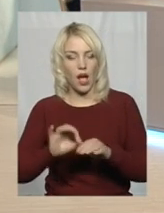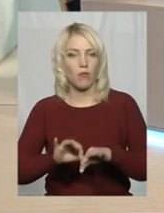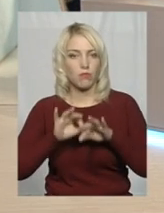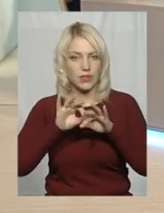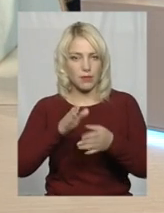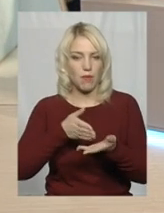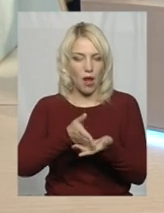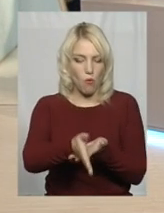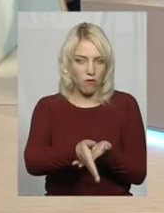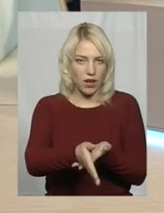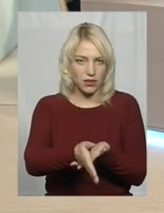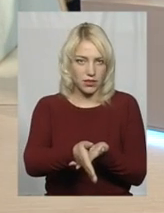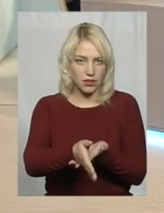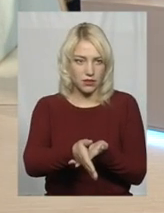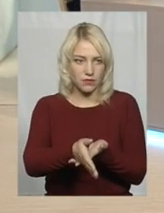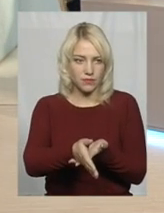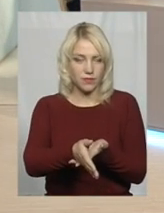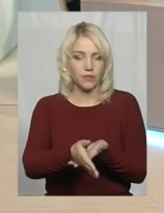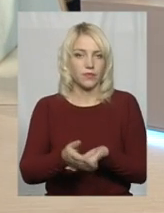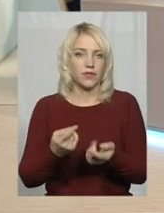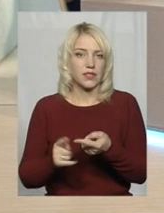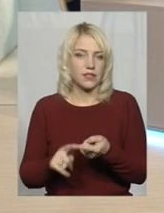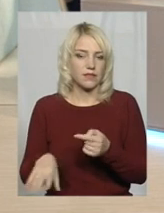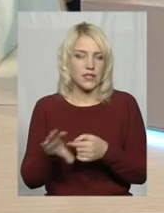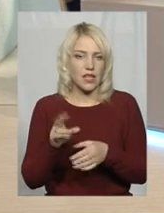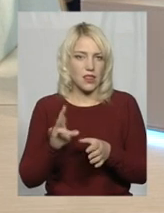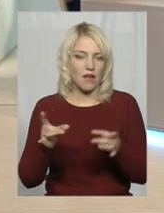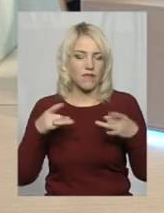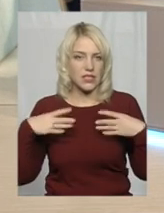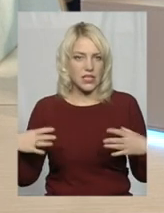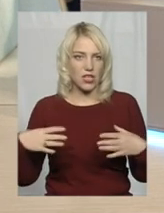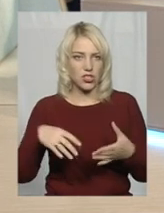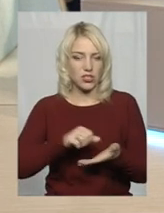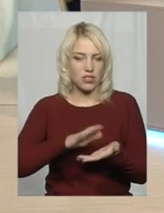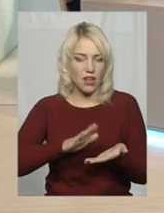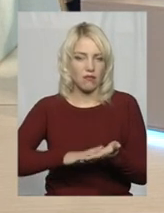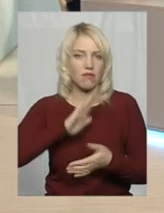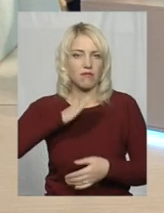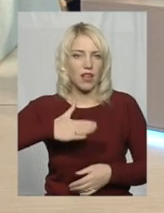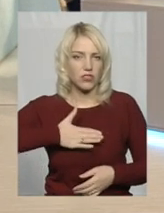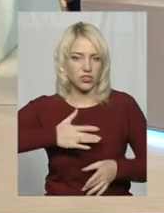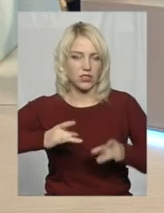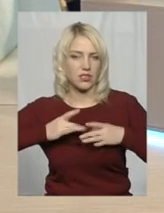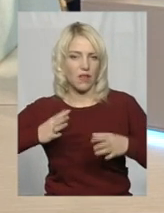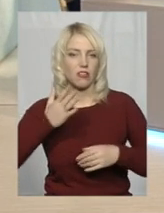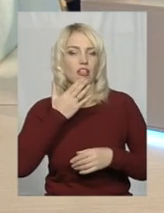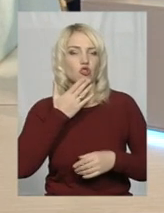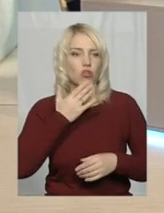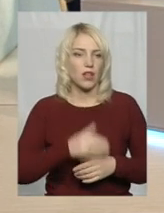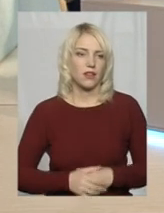якось це все на відзначення наших свят національних?